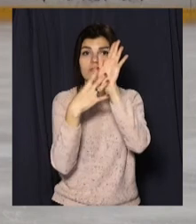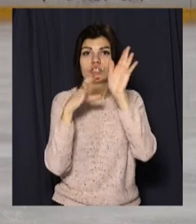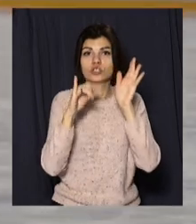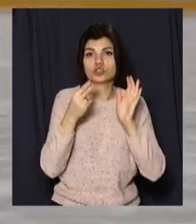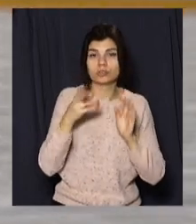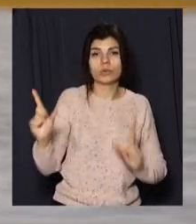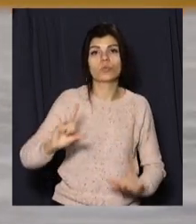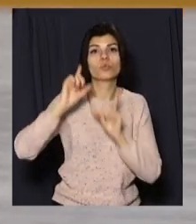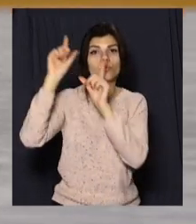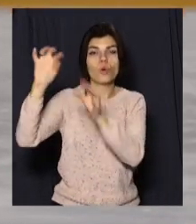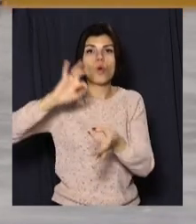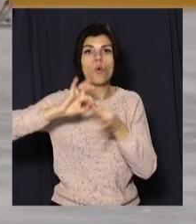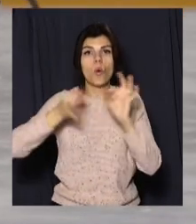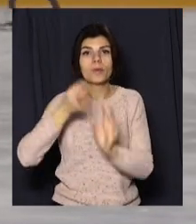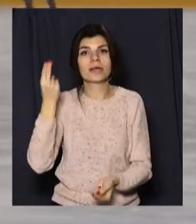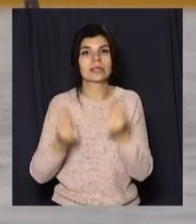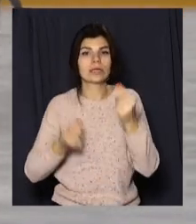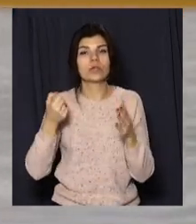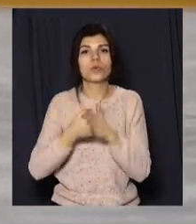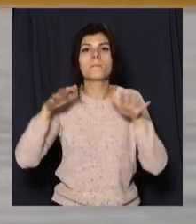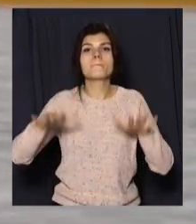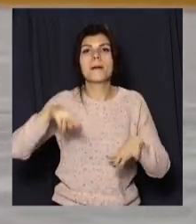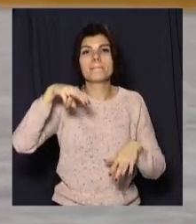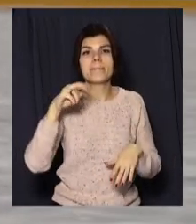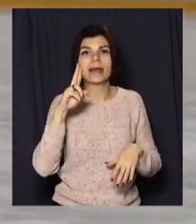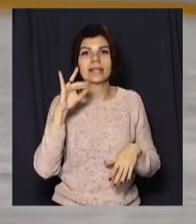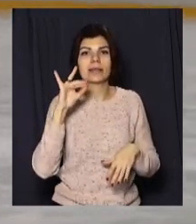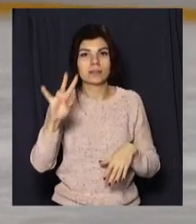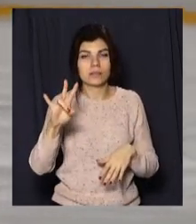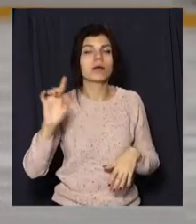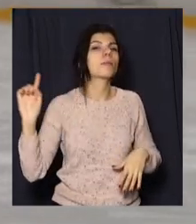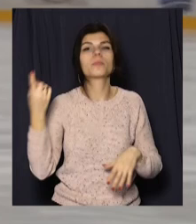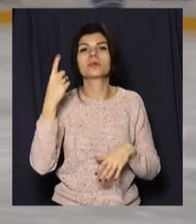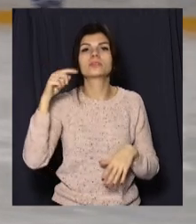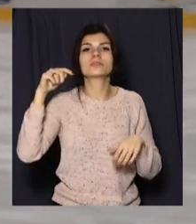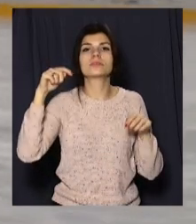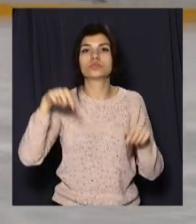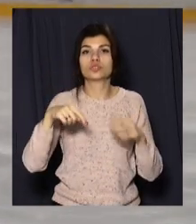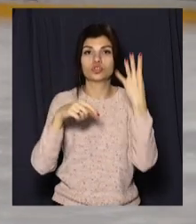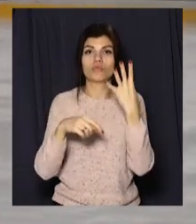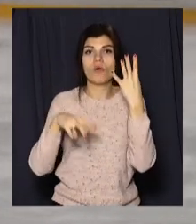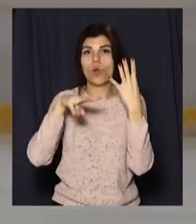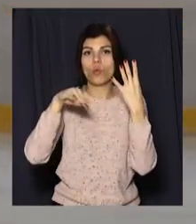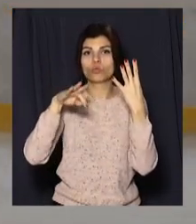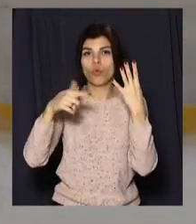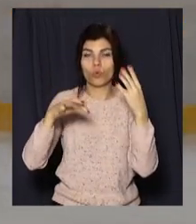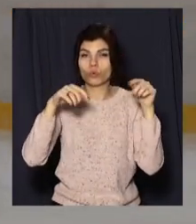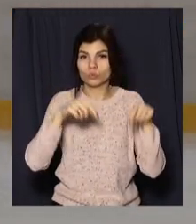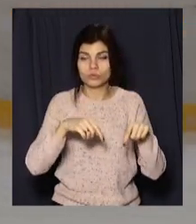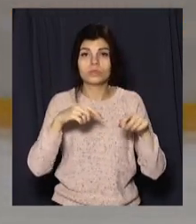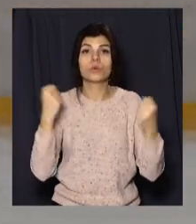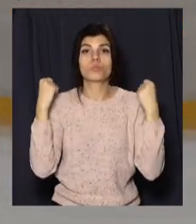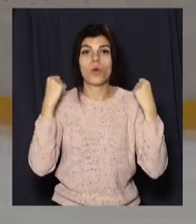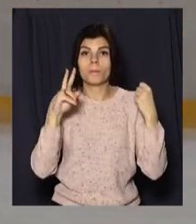спортсмени вирушать на Олімпійські ігри до Пекіну. А перший старт Дніпря на турнірі 4 лютого. Спортивна